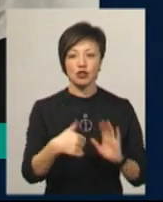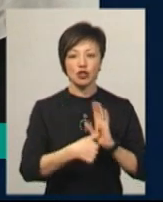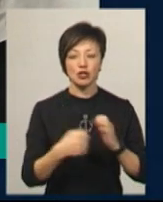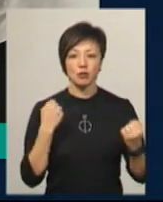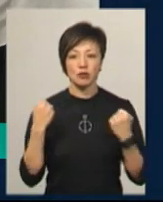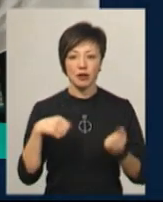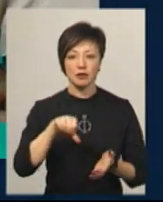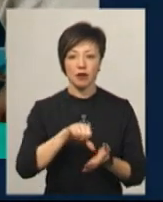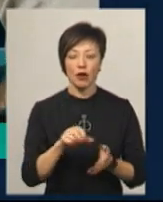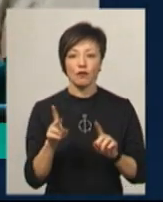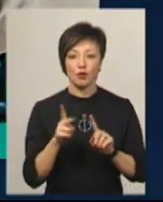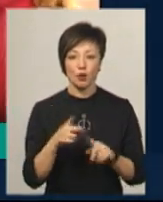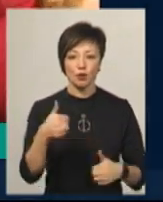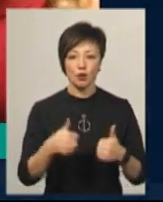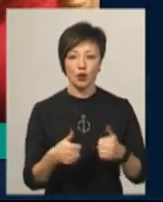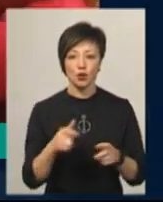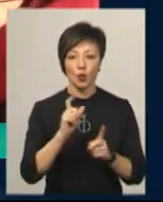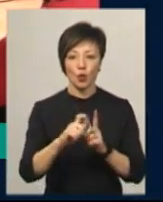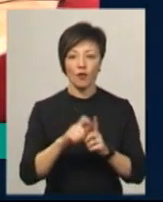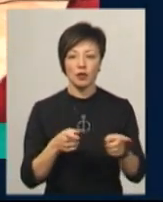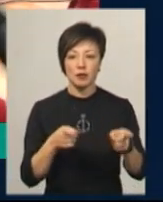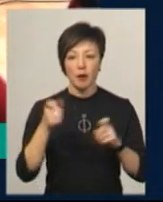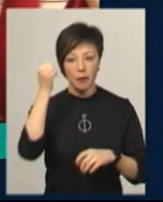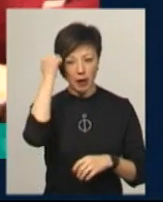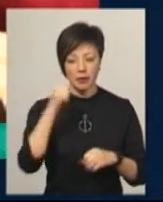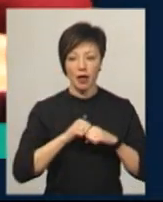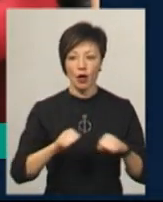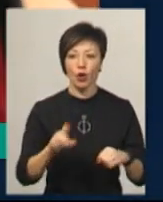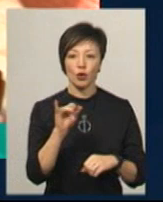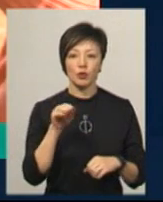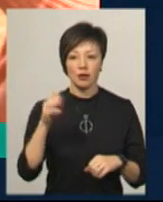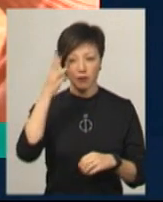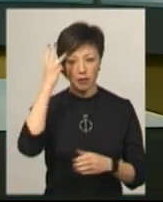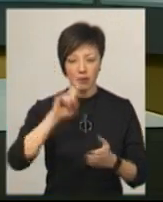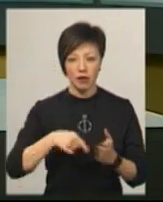спортсменів взяли участь у другому турнірі з кульової стрільби пам'яті героїв Крут у Хмельницькому.